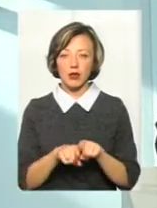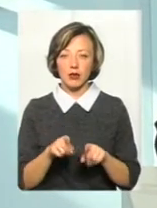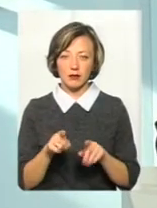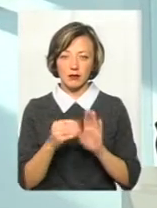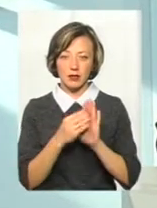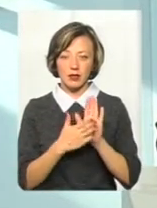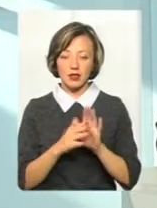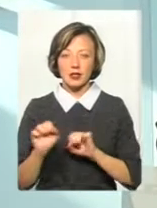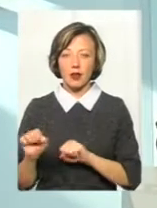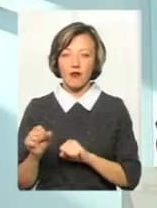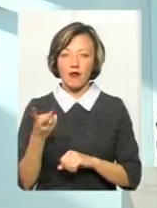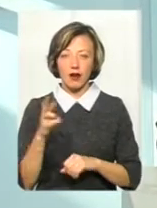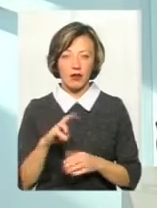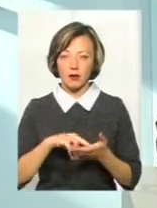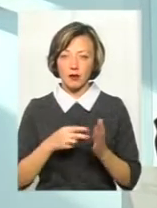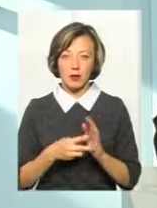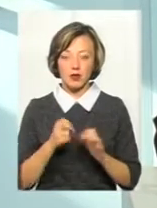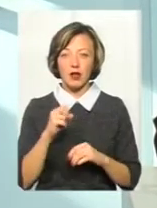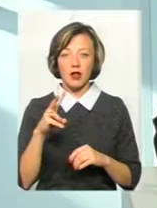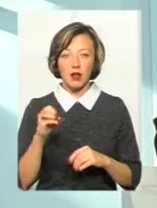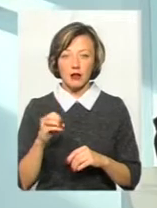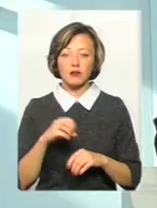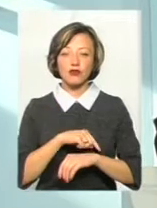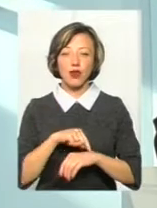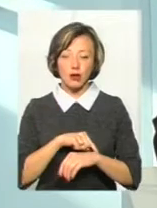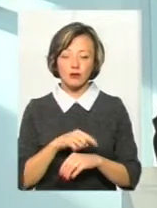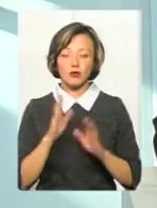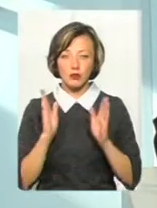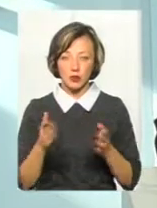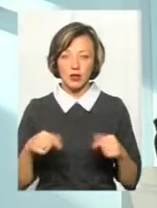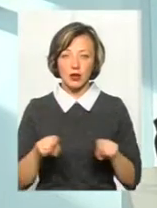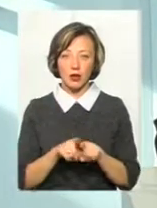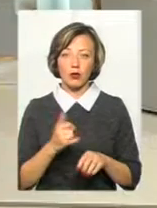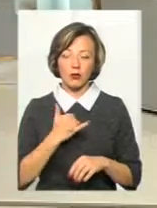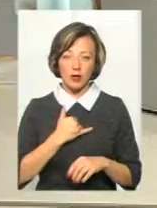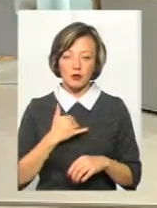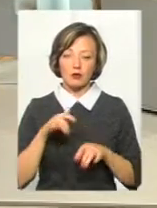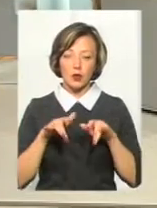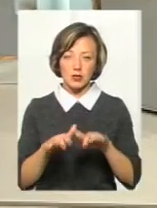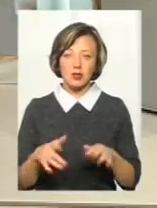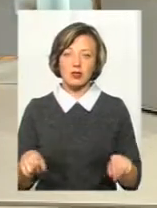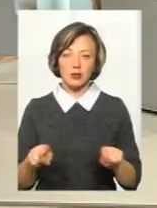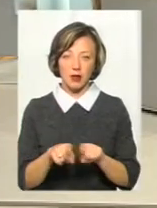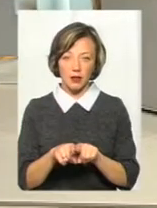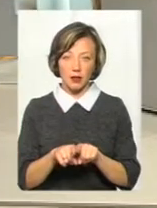як страхування, поки не передбачають. З часом ми до цього дійдемо, це процес такий,